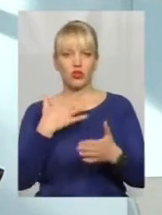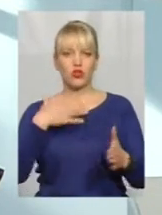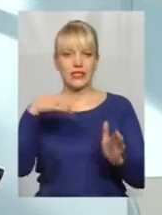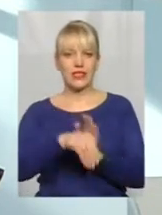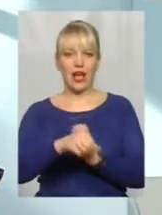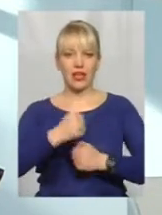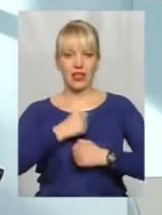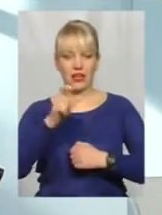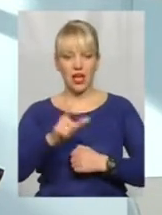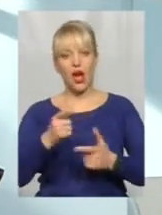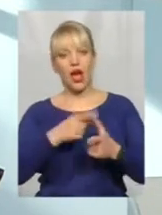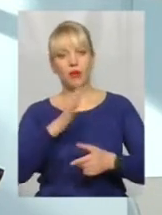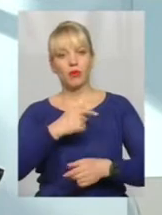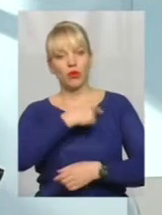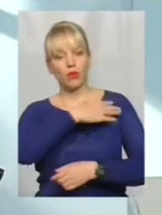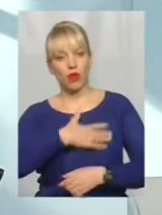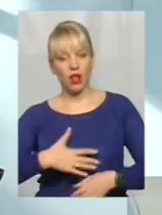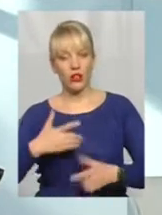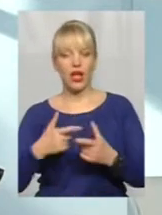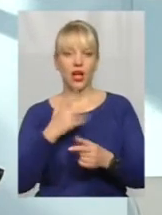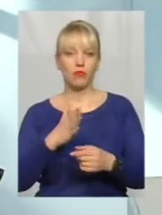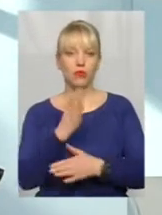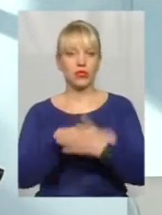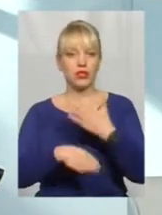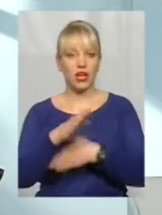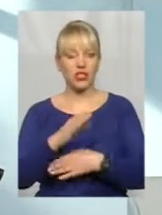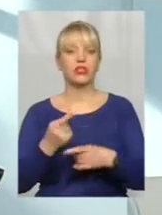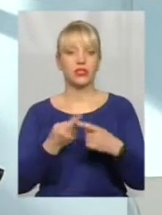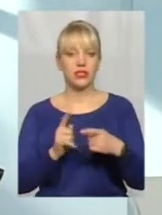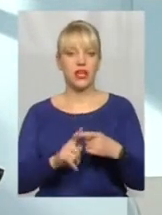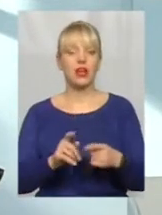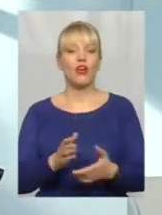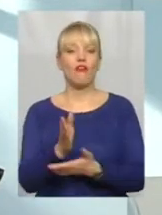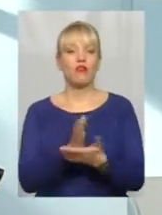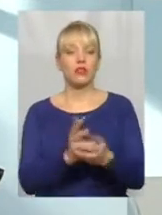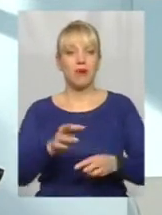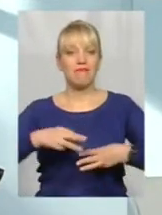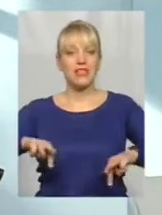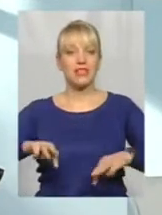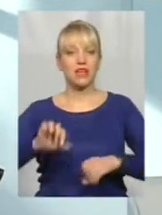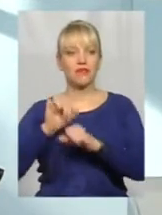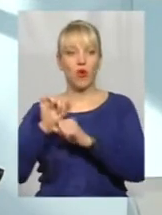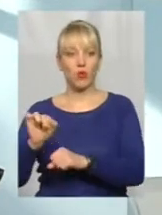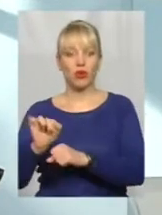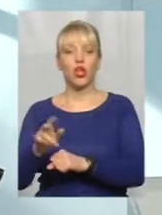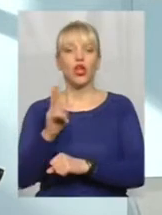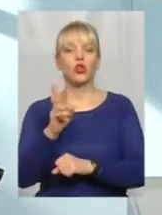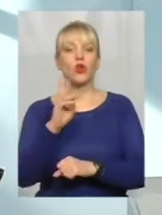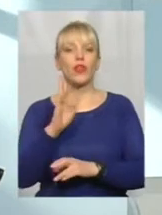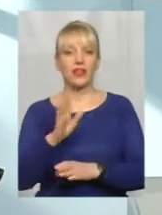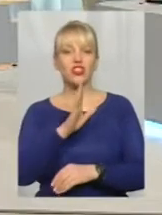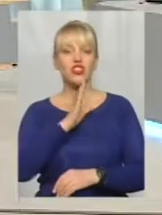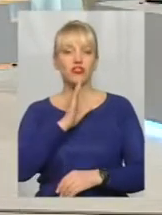або буде поранений, чи скалічений. І оце функція Міністерства оборони. І хто як не жінка,